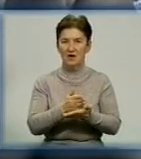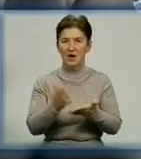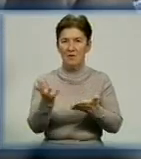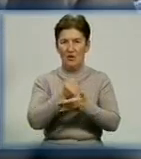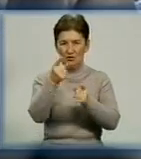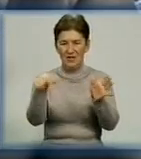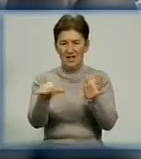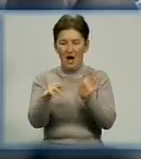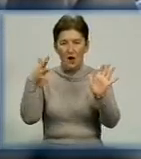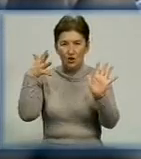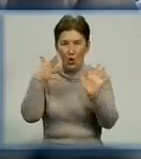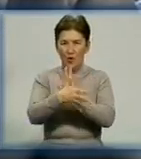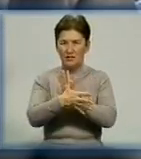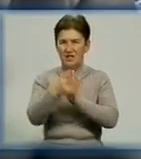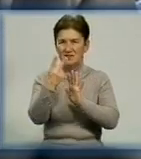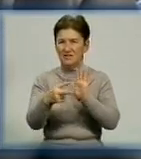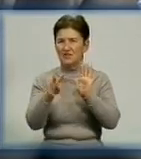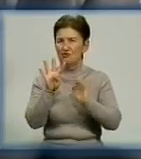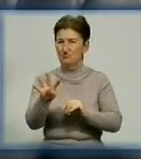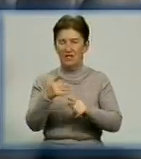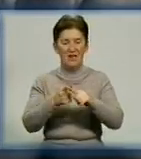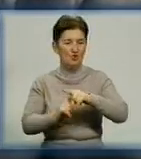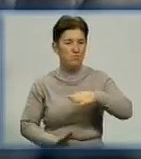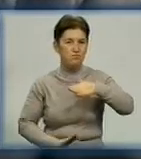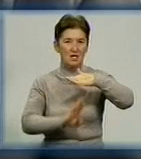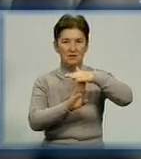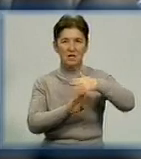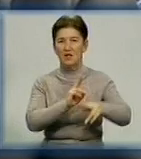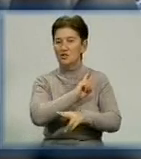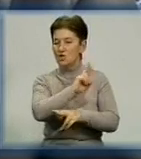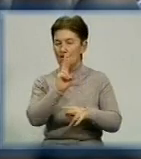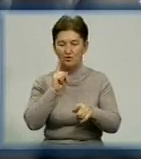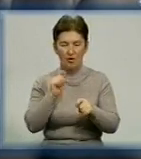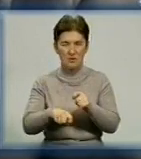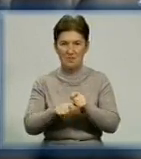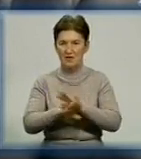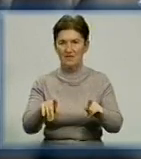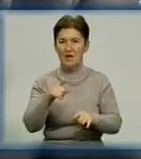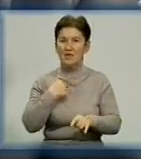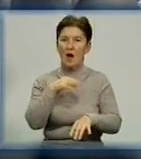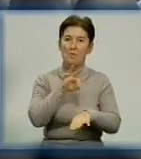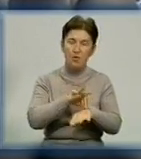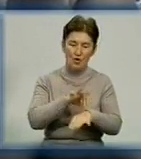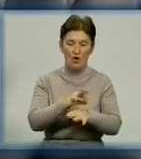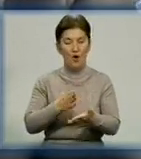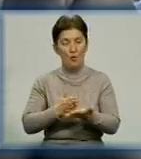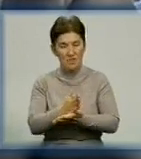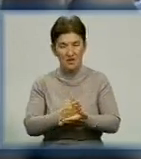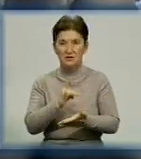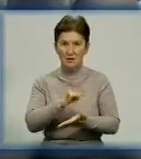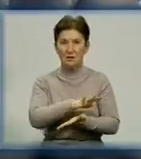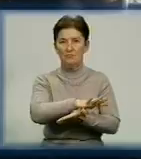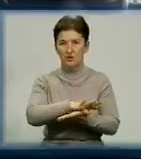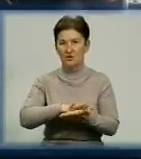24,71 рентгену, це предельно, але ніхто і не змеряв. Я болію, оперувався і продовжую